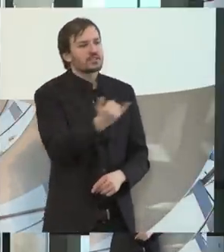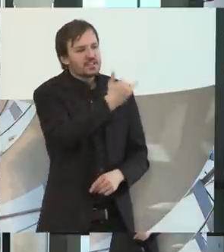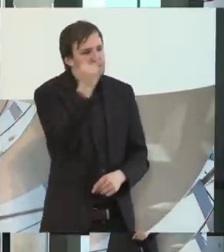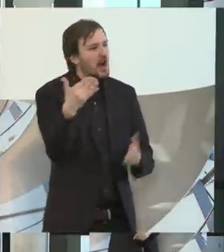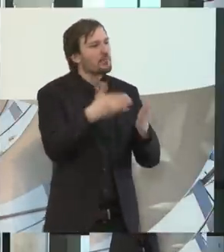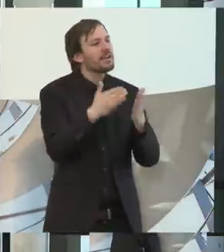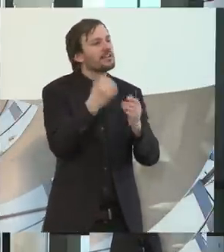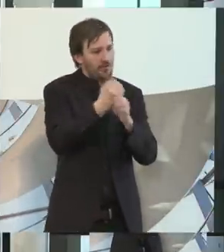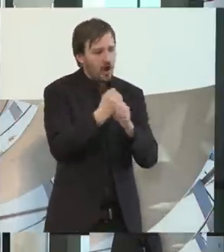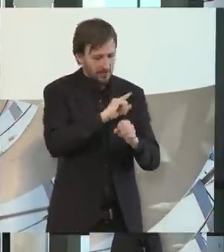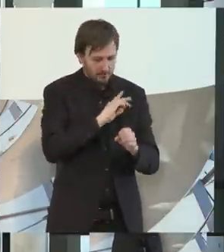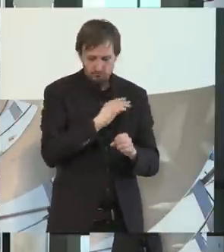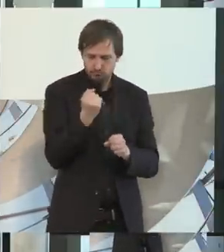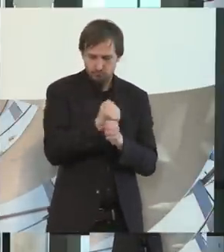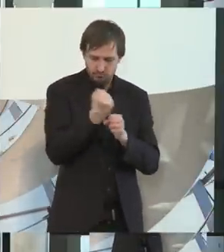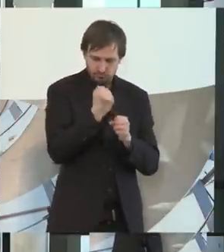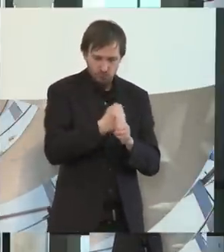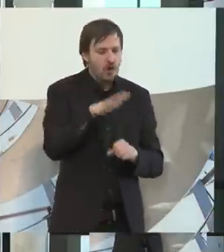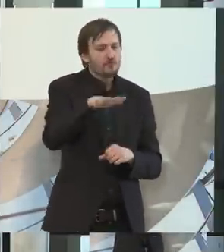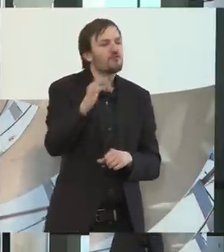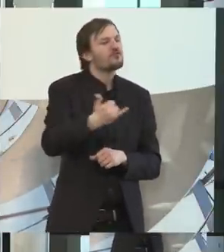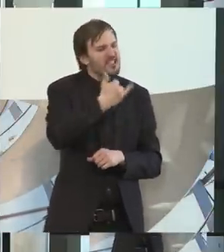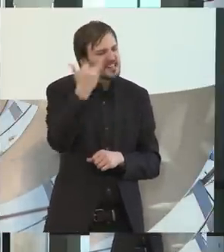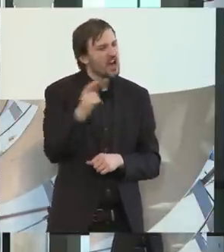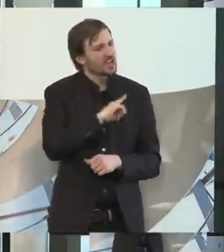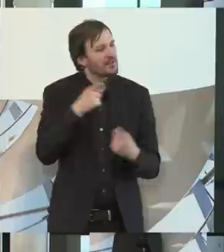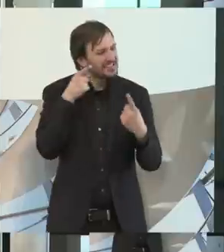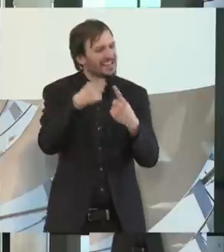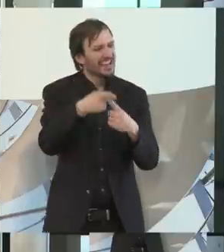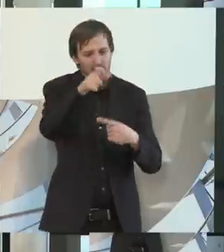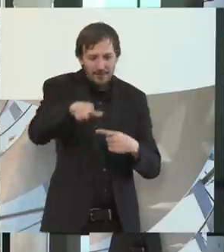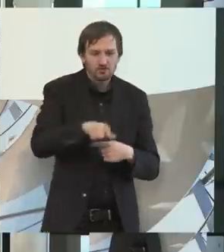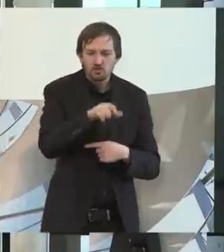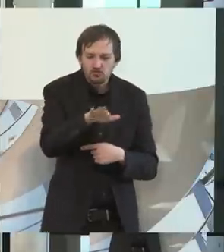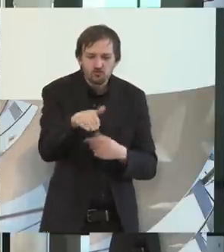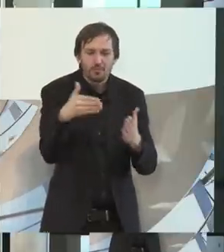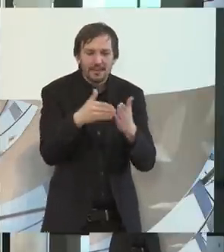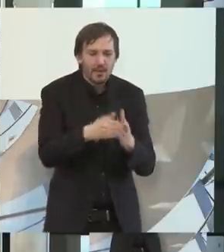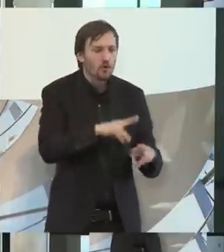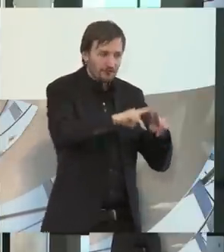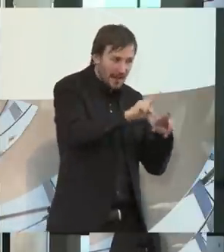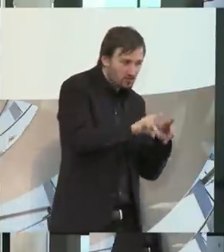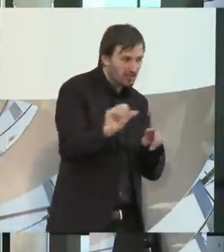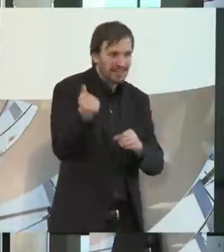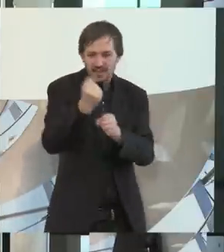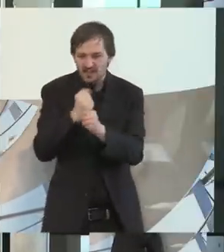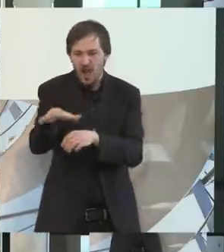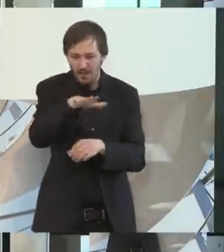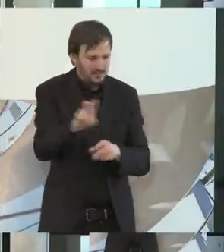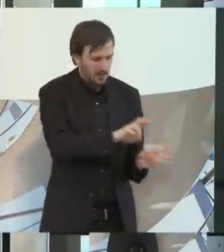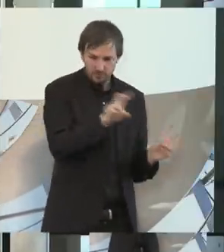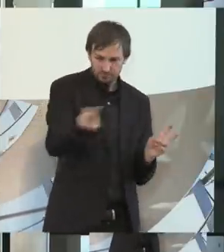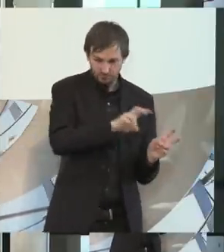in der Behindertenarbeit tätig und seit 15 Jahren habe ich direkt mit der Vermittlung von Menschen aus einer Werkstatt auf den ersten Arbeitsmarkt zu tun